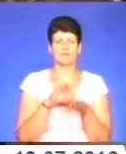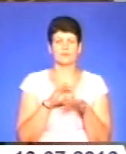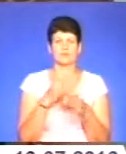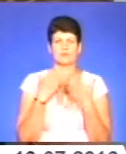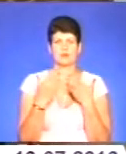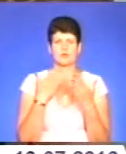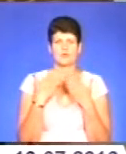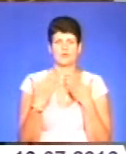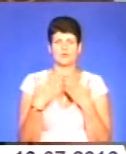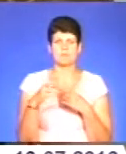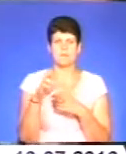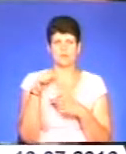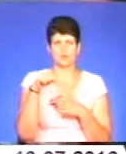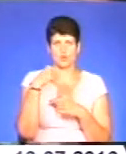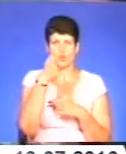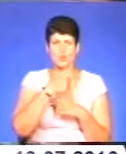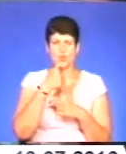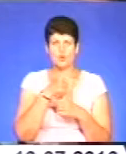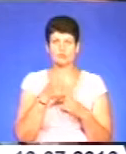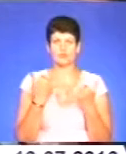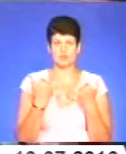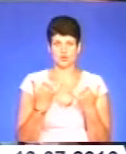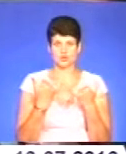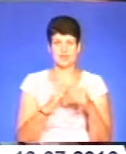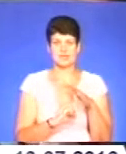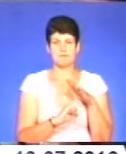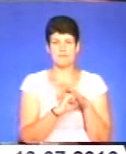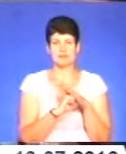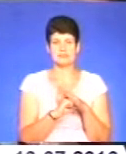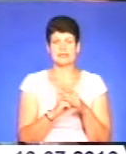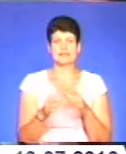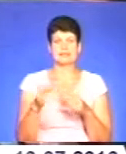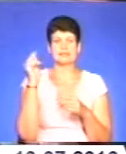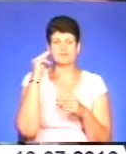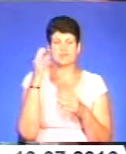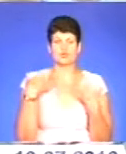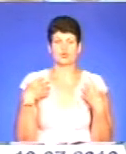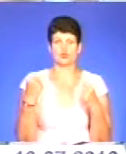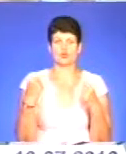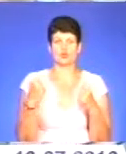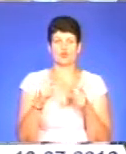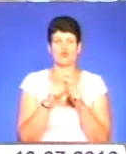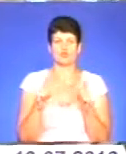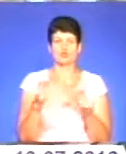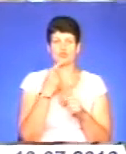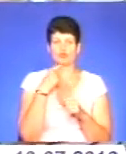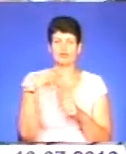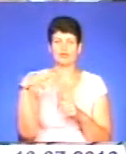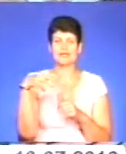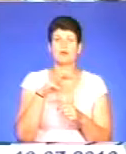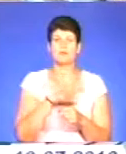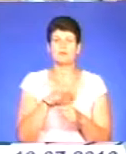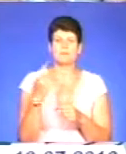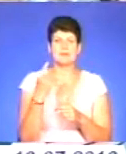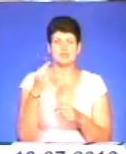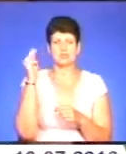Медлайн з березня цього року. Відтак вже сьогодні на базі навчального здоровчого комплексу «Червона калина» відбулися перші навчання першої